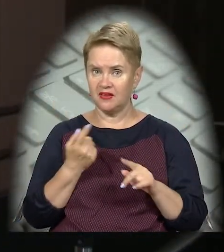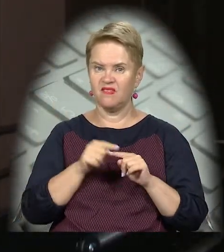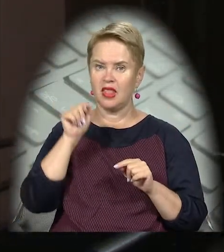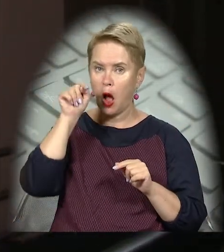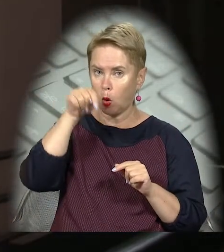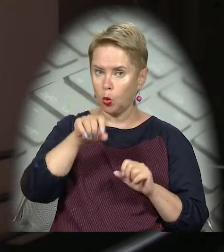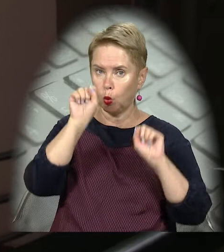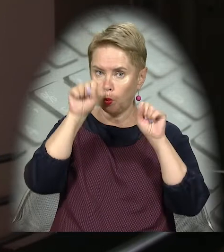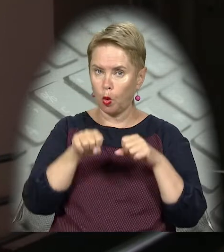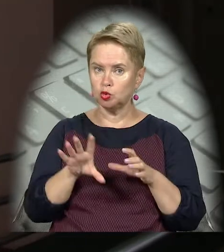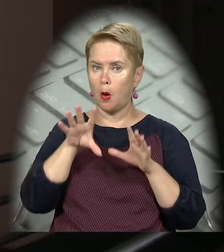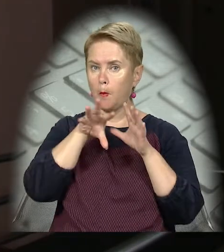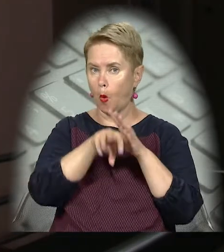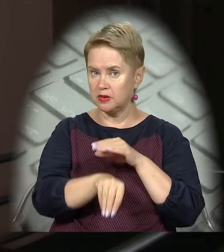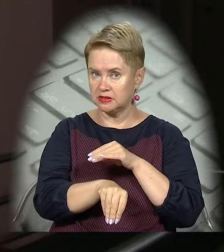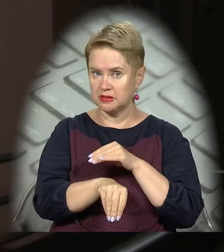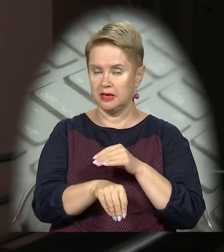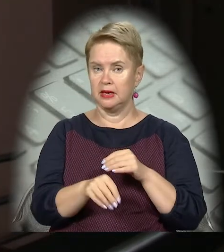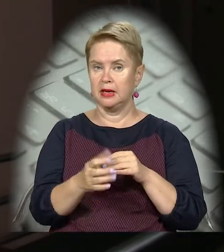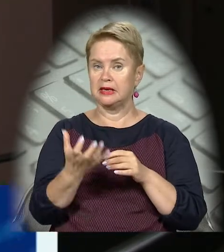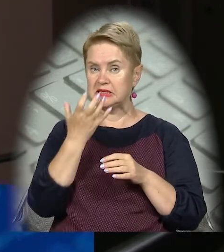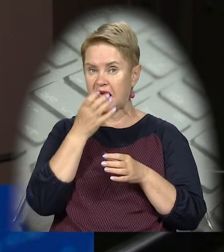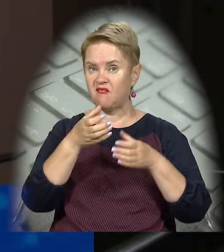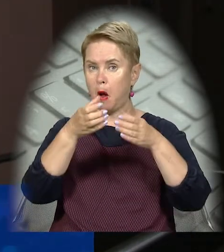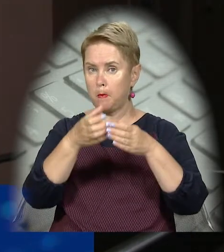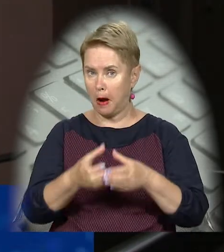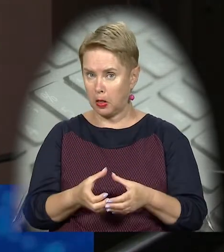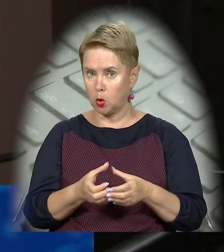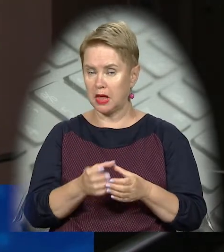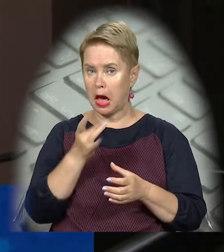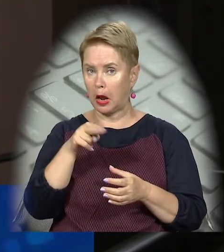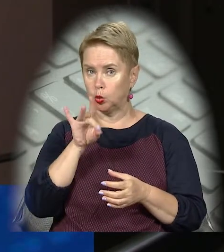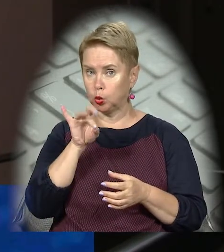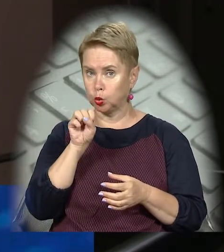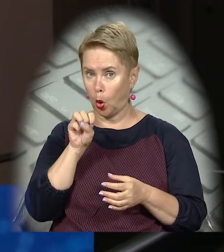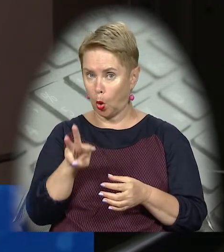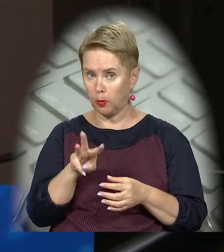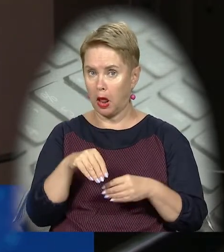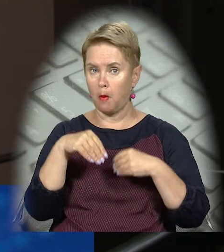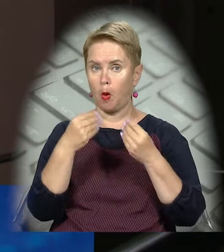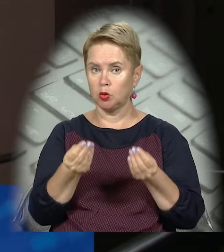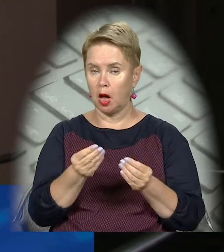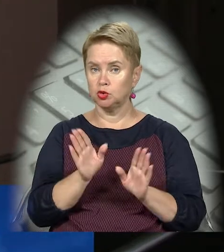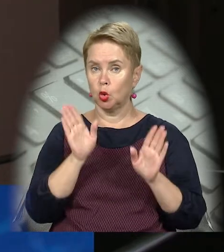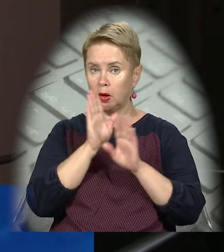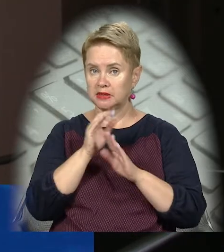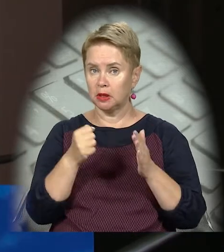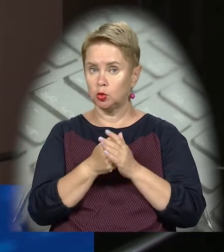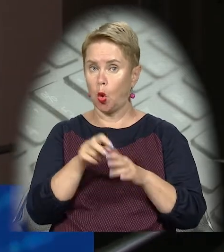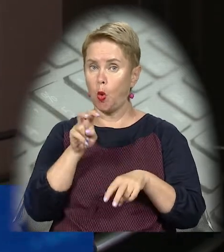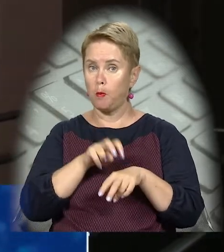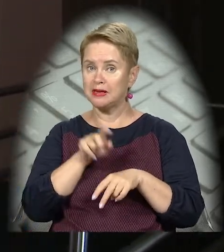в яку можна помістити, чи кисневий балон з редуктором для подачі кисню до